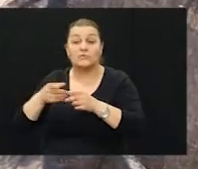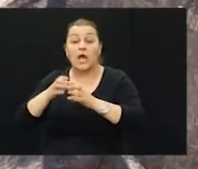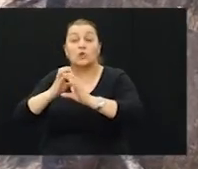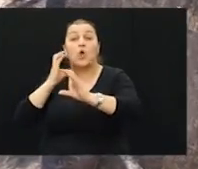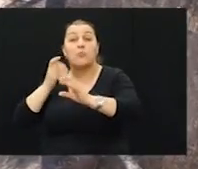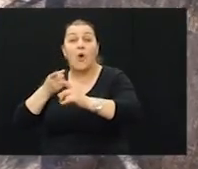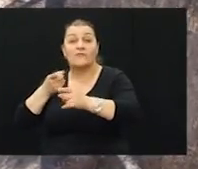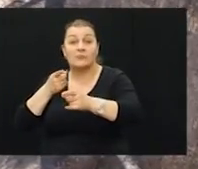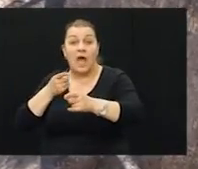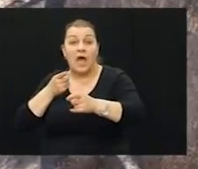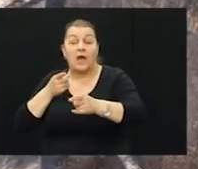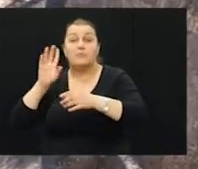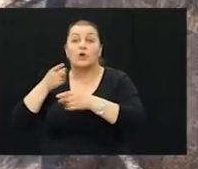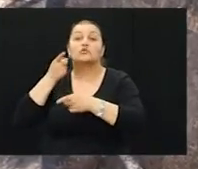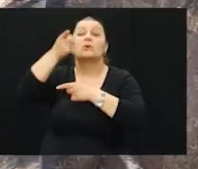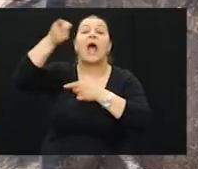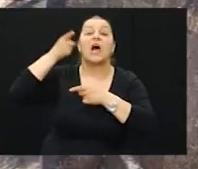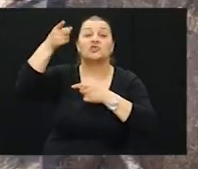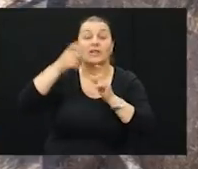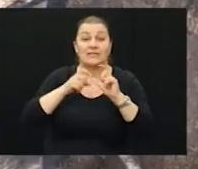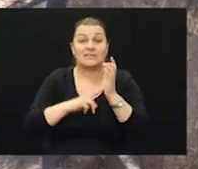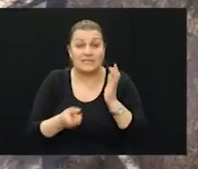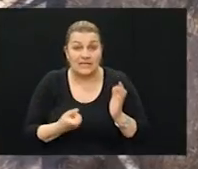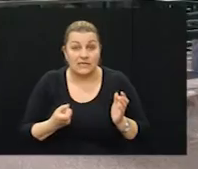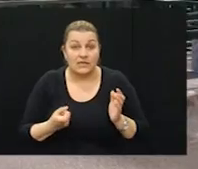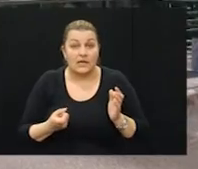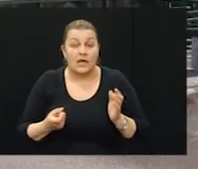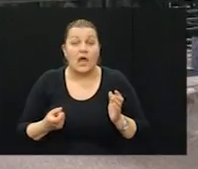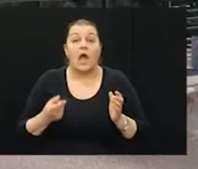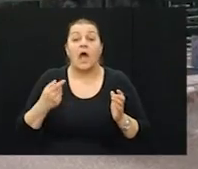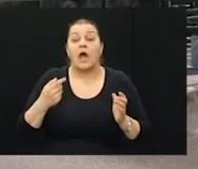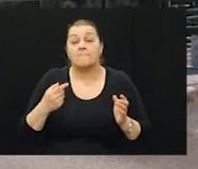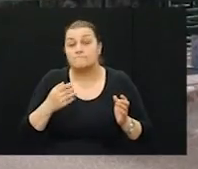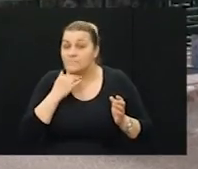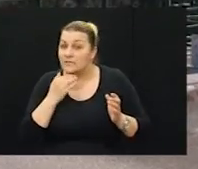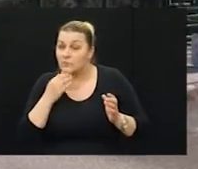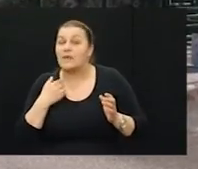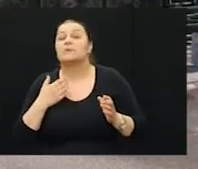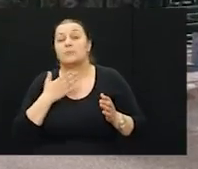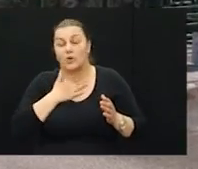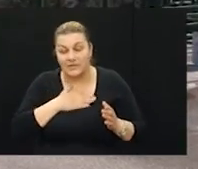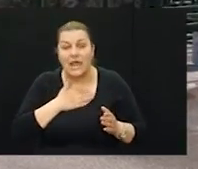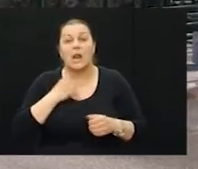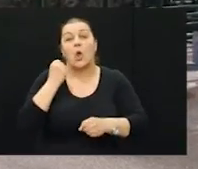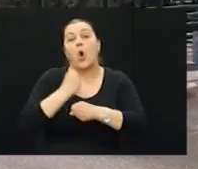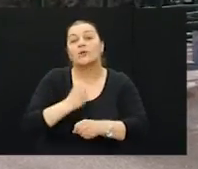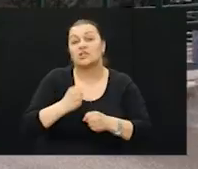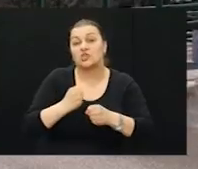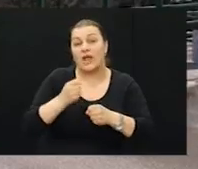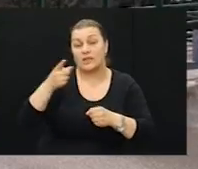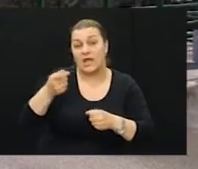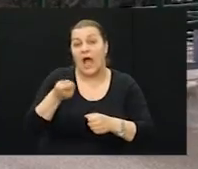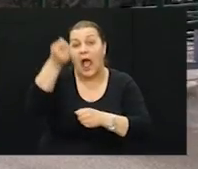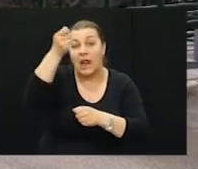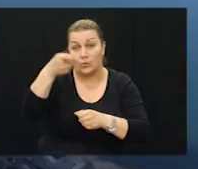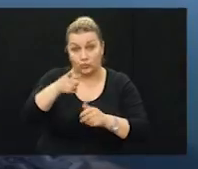topništvom, čak i srednjih kalibara, gađati grad sinj. Održati alku u tim uvjetima nama je bio imperativ. Mi smo time